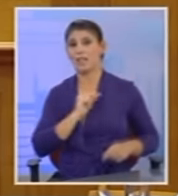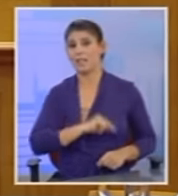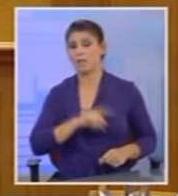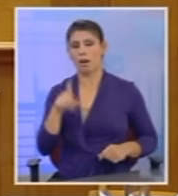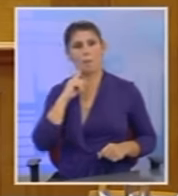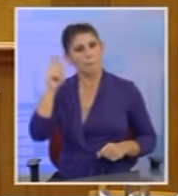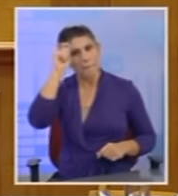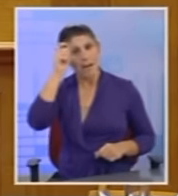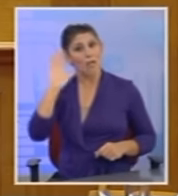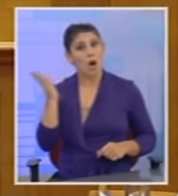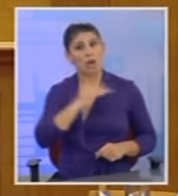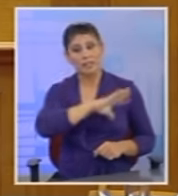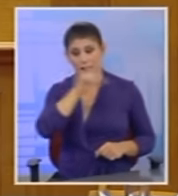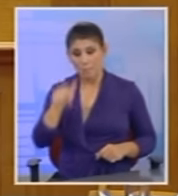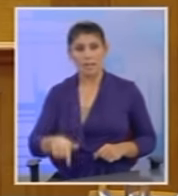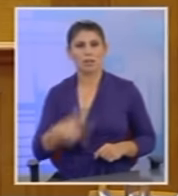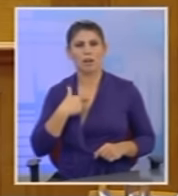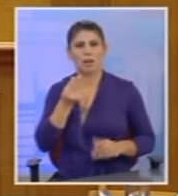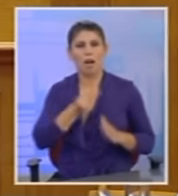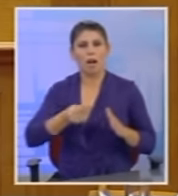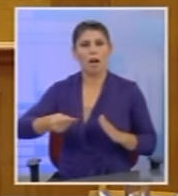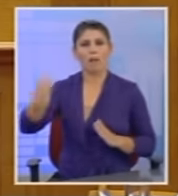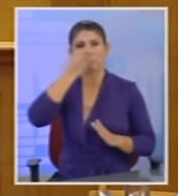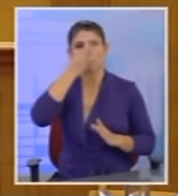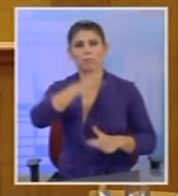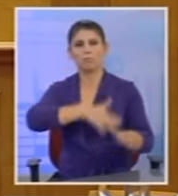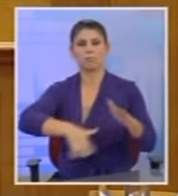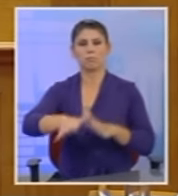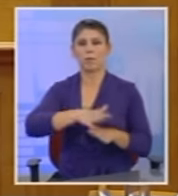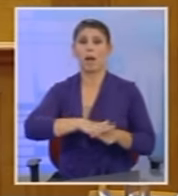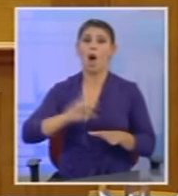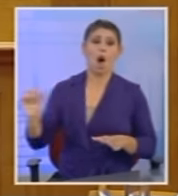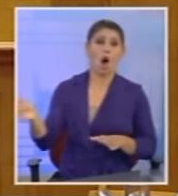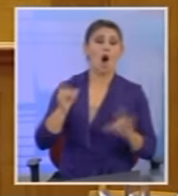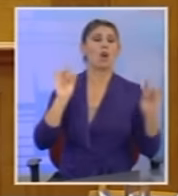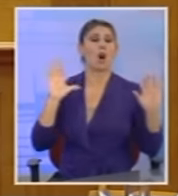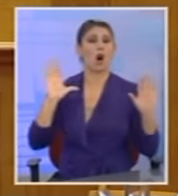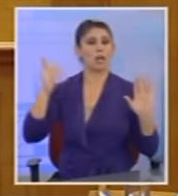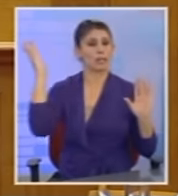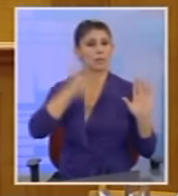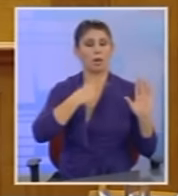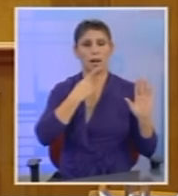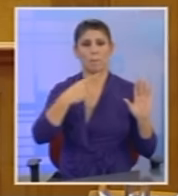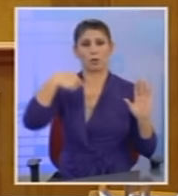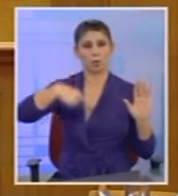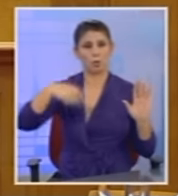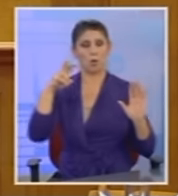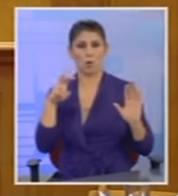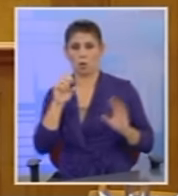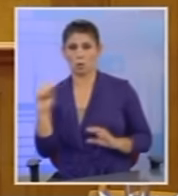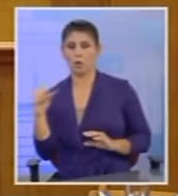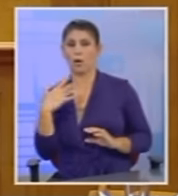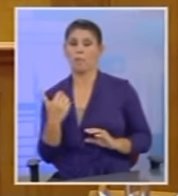ό,τι έγινε μέχρι τώρα ήταν ένα τρισμέγιστο σκάνδαλο και μέχρι στιγμής είναι όλοι ατιμόρυτοι. Και μιλάμε για το τούχου σου το οποίο έχει